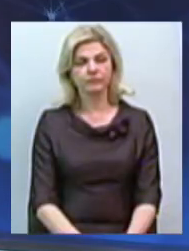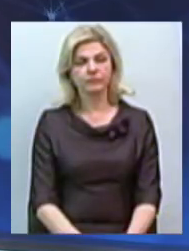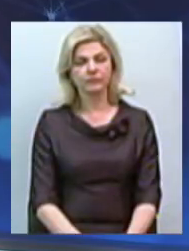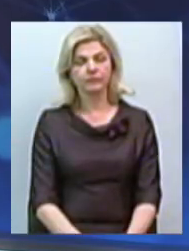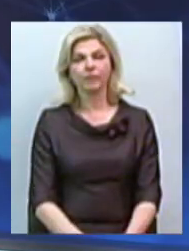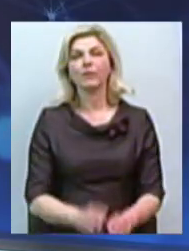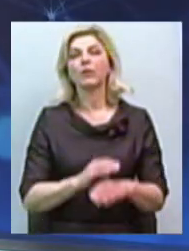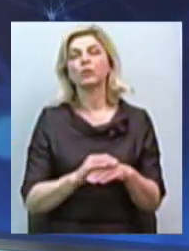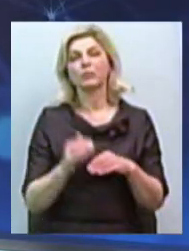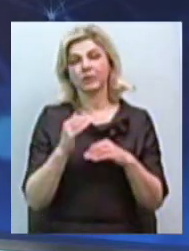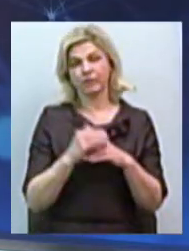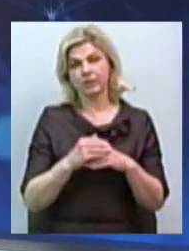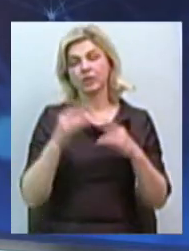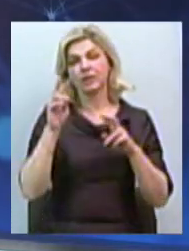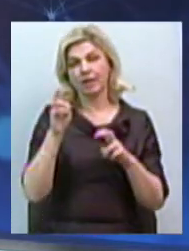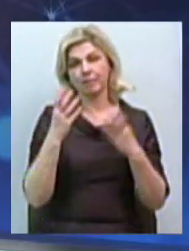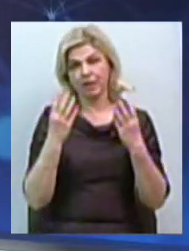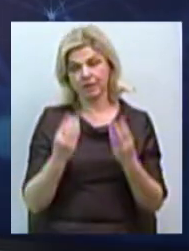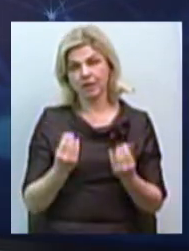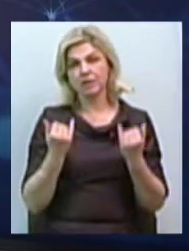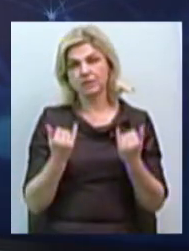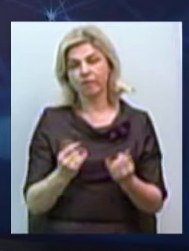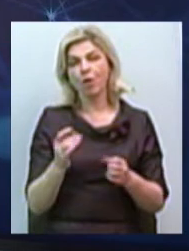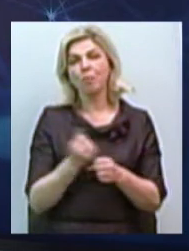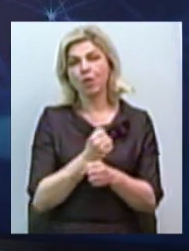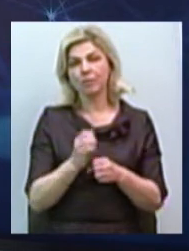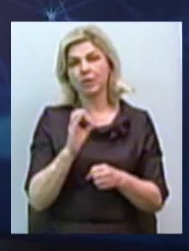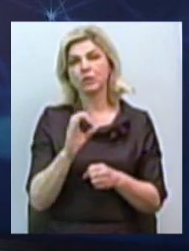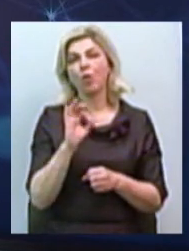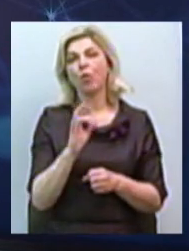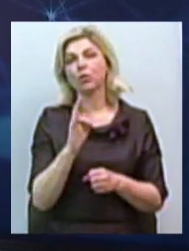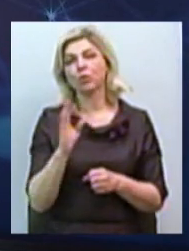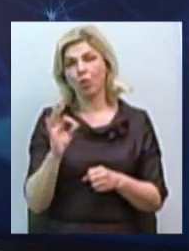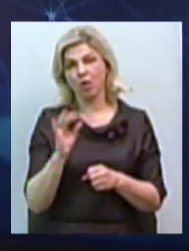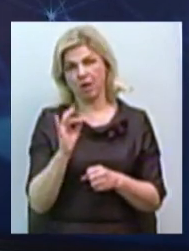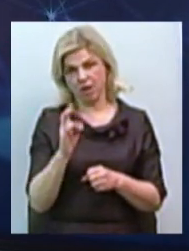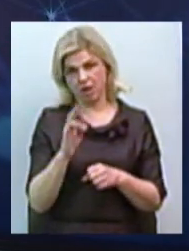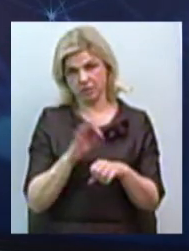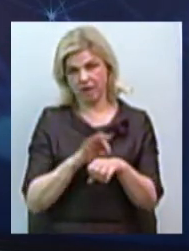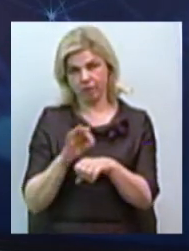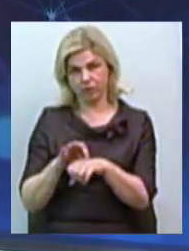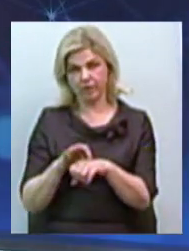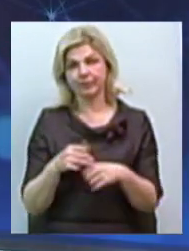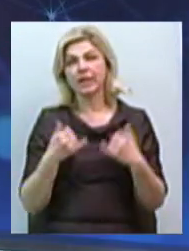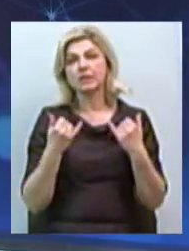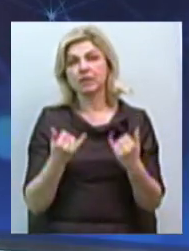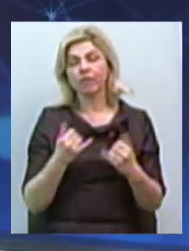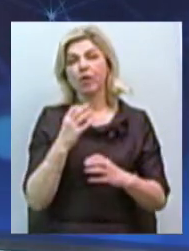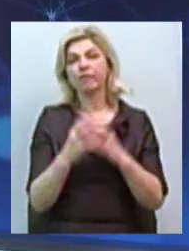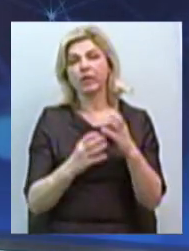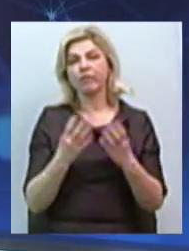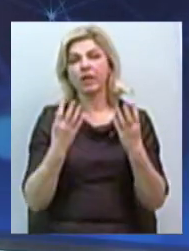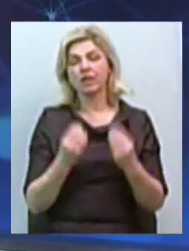Добрий вечір, це тема дня, а тема нашого ефіру – боротьба з онкозахворюваннями. Сьогодні у Всесвітній день